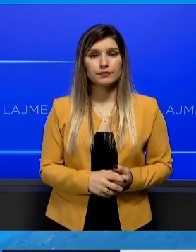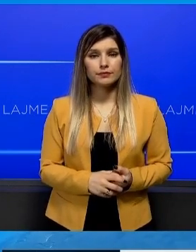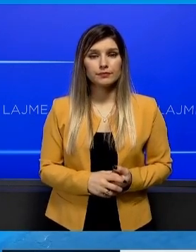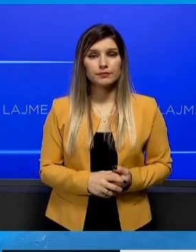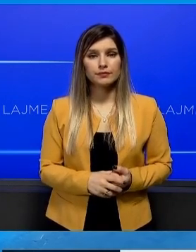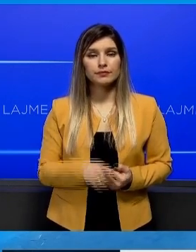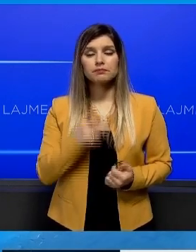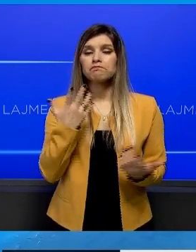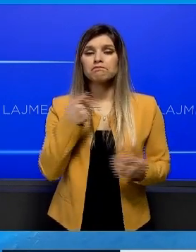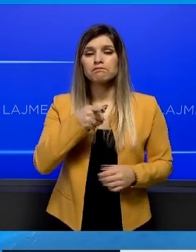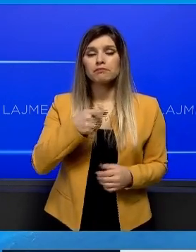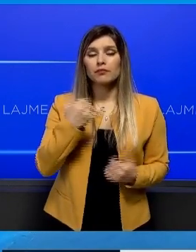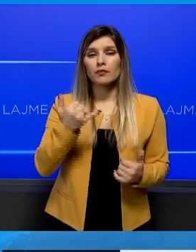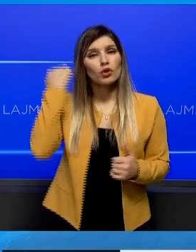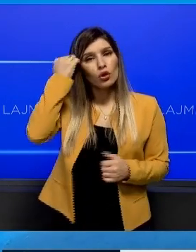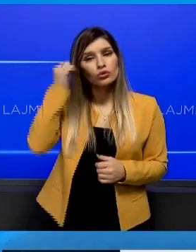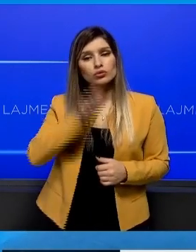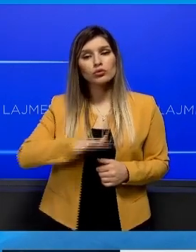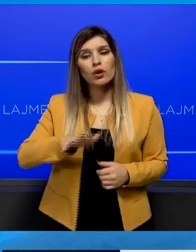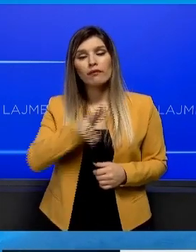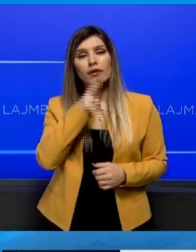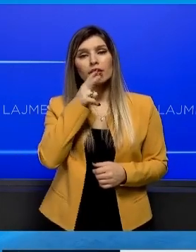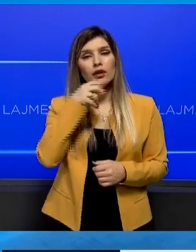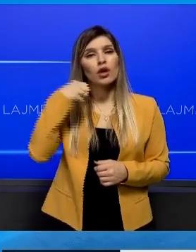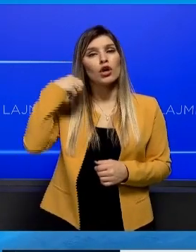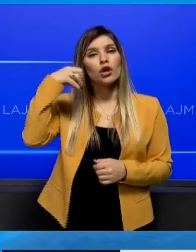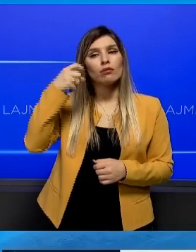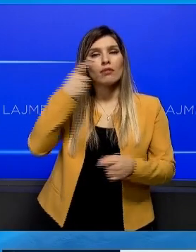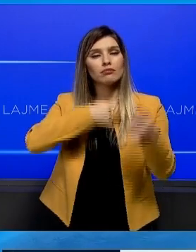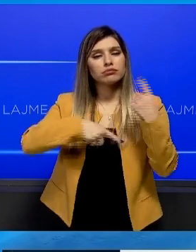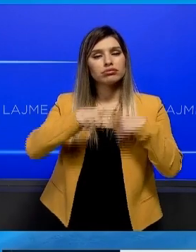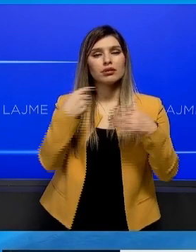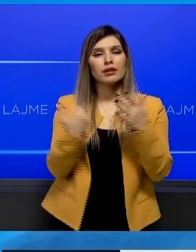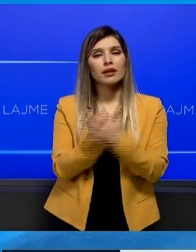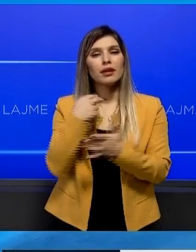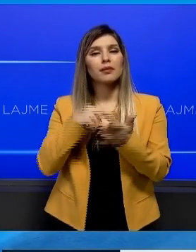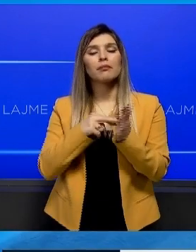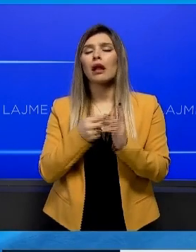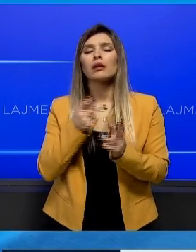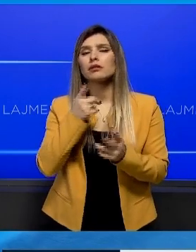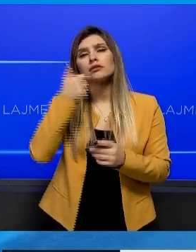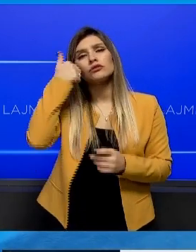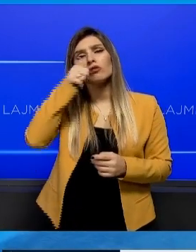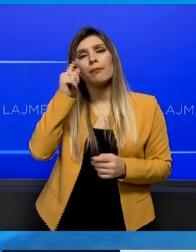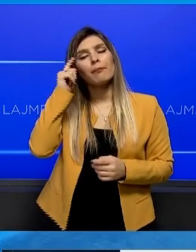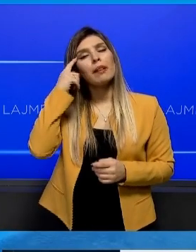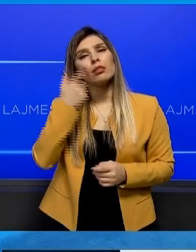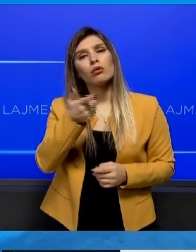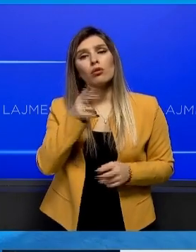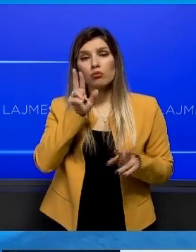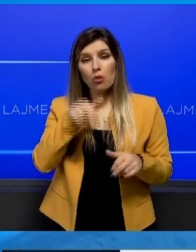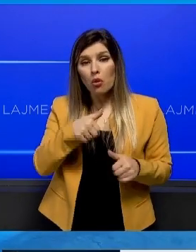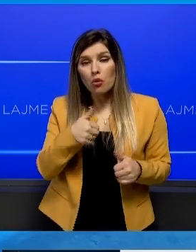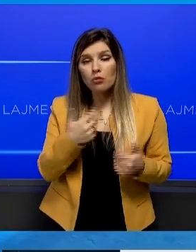burimeve të rri përtrishme të energjis? Kosova fatkeqësisht, mund është e valfër, saj për këtë